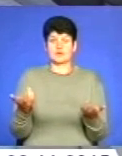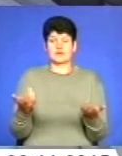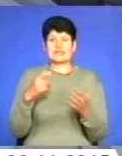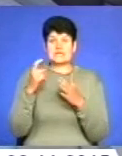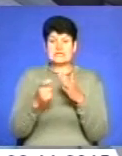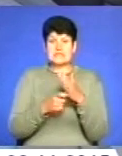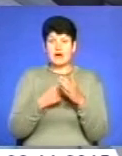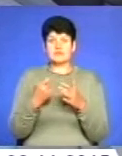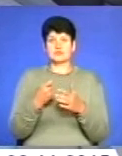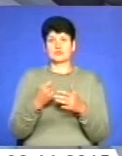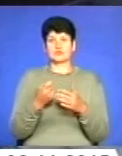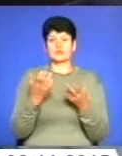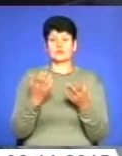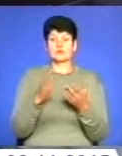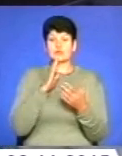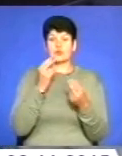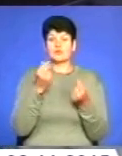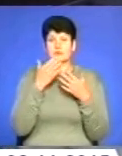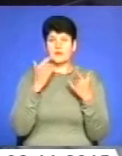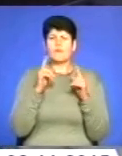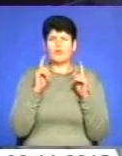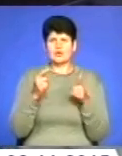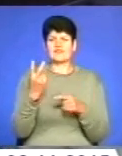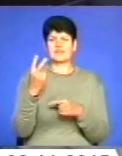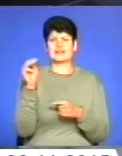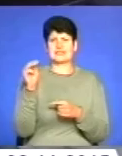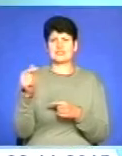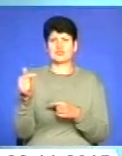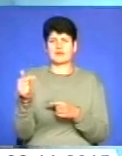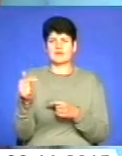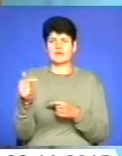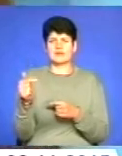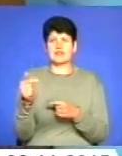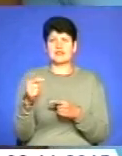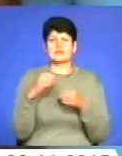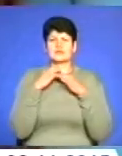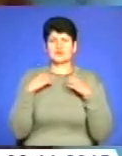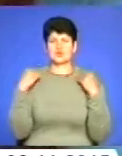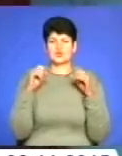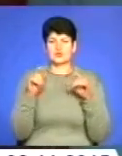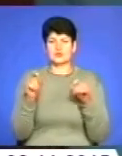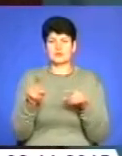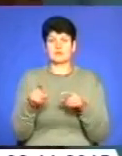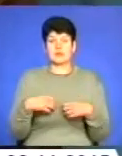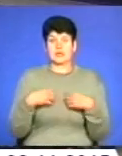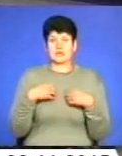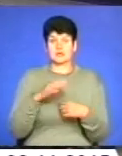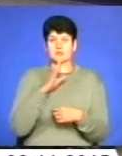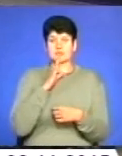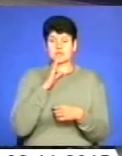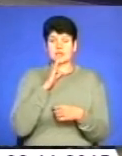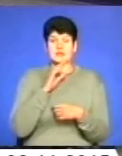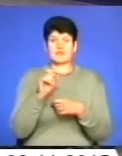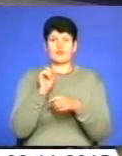такої суми у потерпілої немає, аферисти погодилися на дві тисячі гривень та вироби із золота. Перелякана пенсіонерка за вказівкою